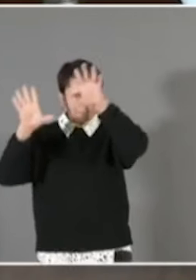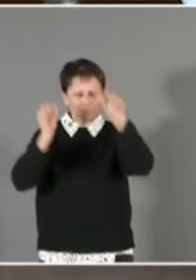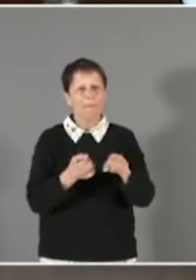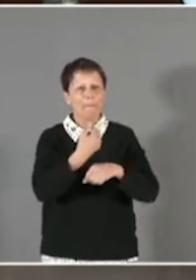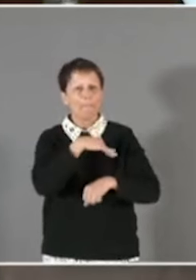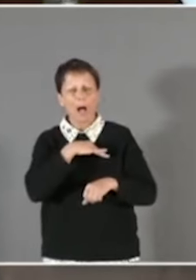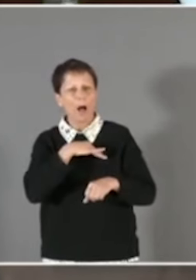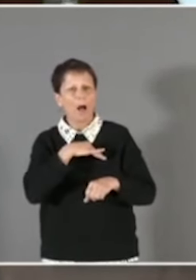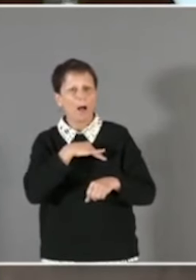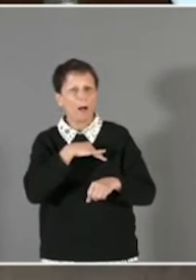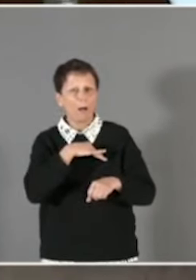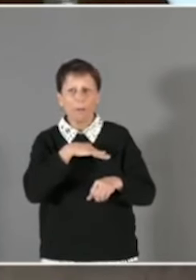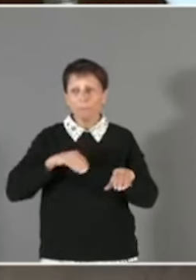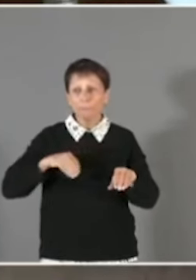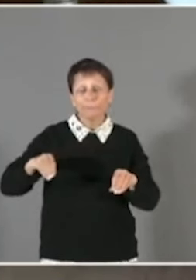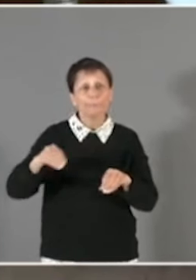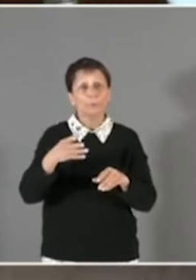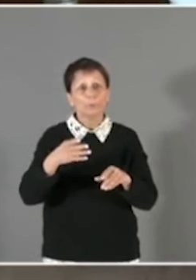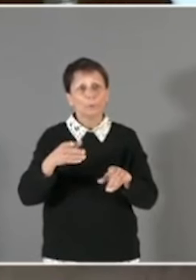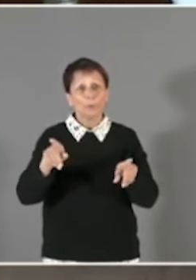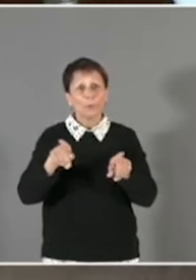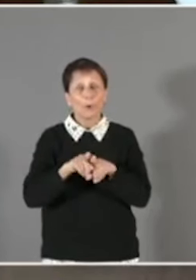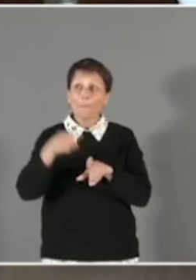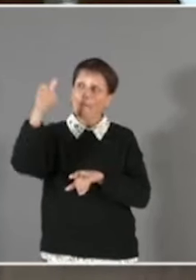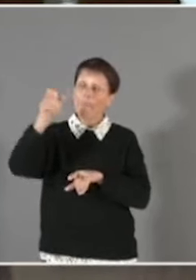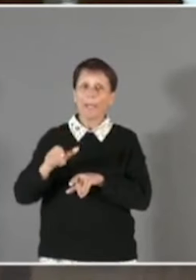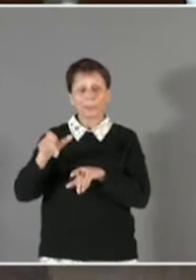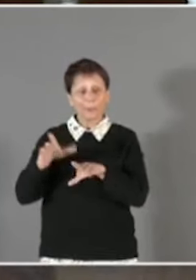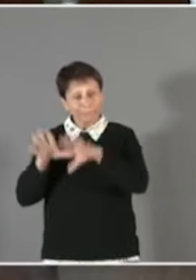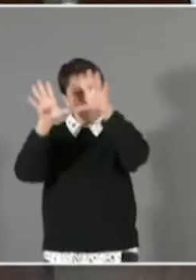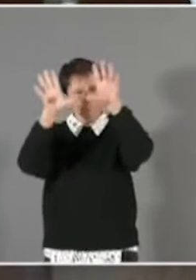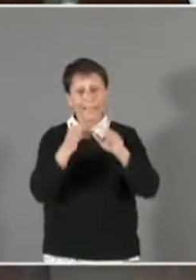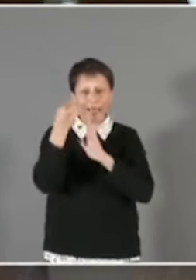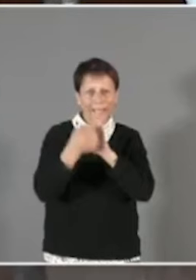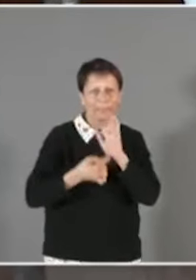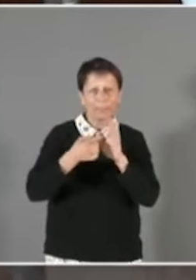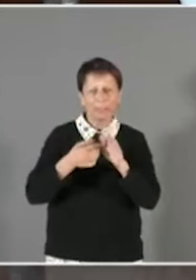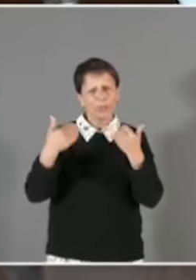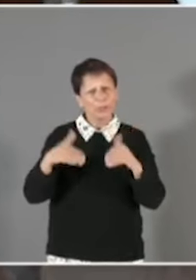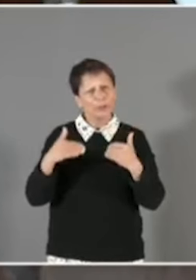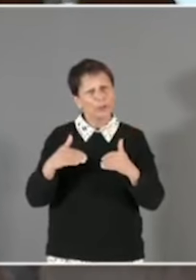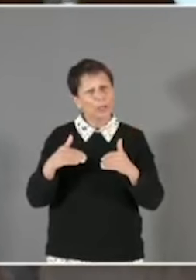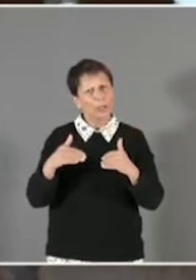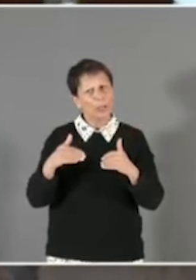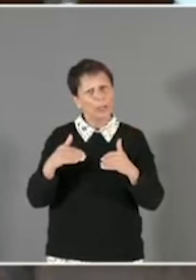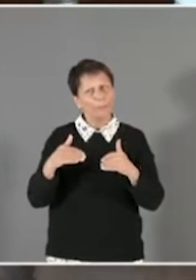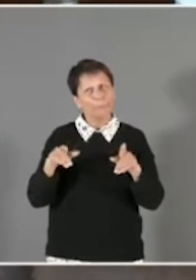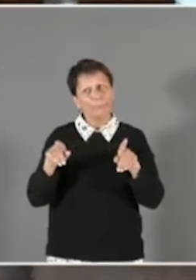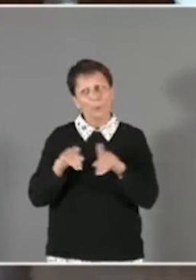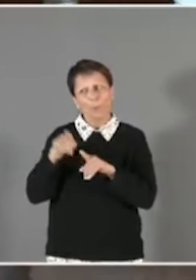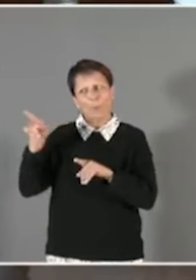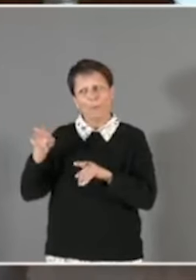ces occupations ou ces occupants récurrents que vous avez, je dirais,